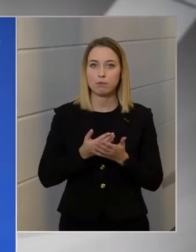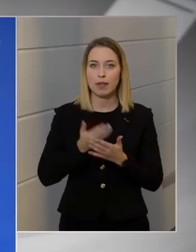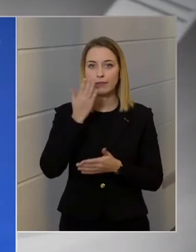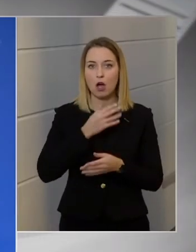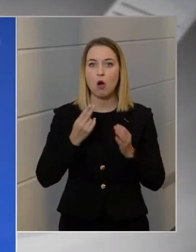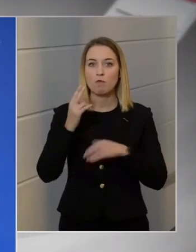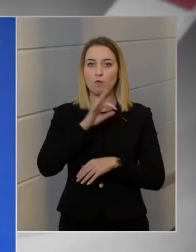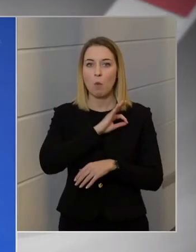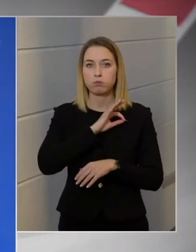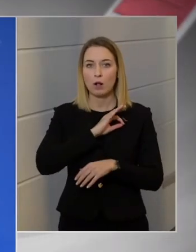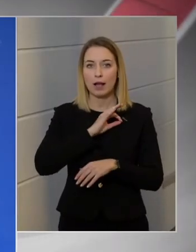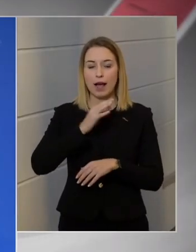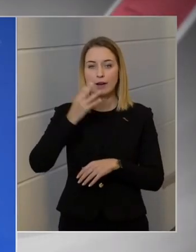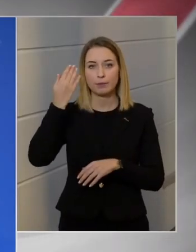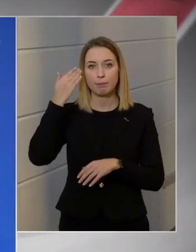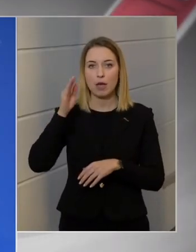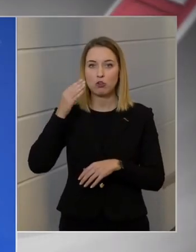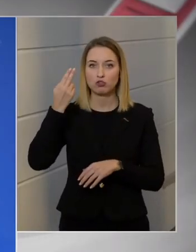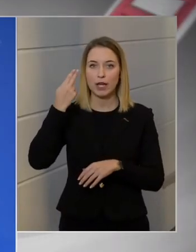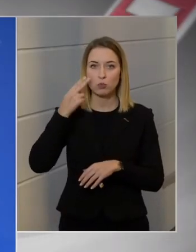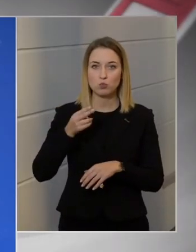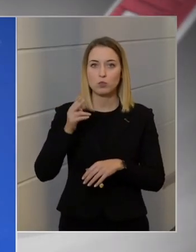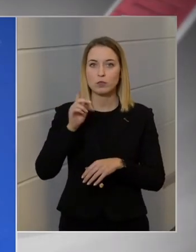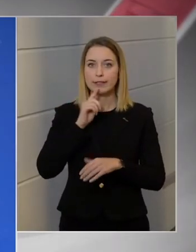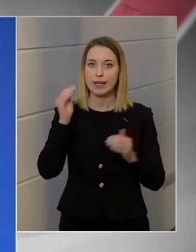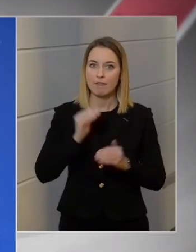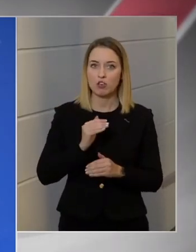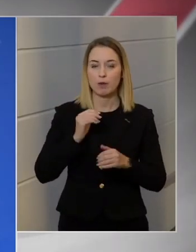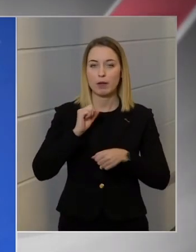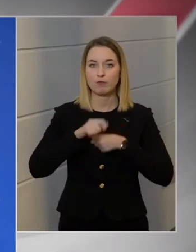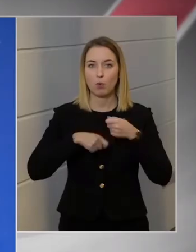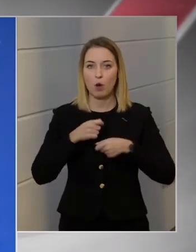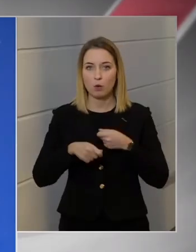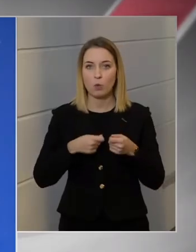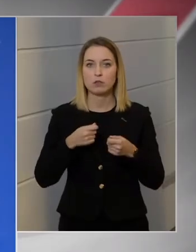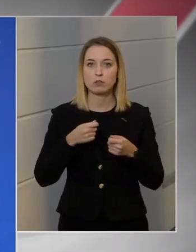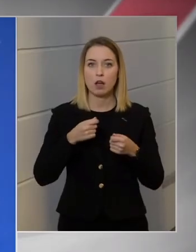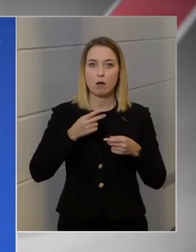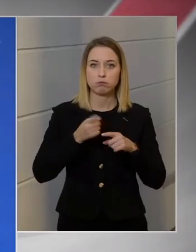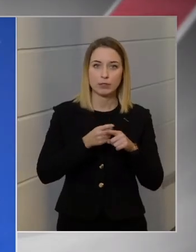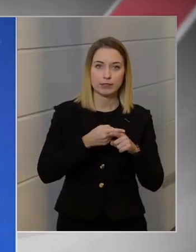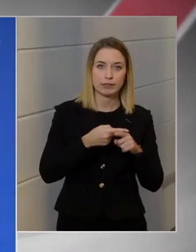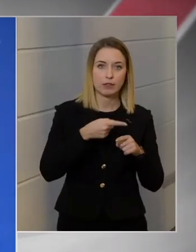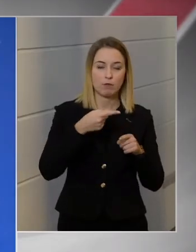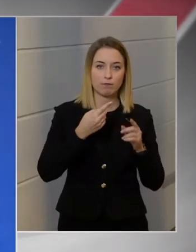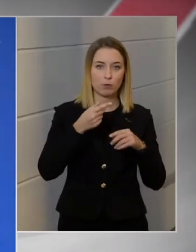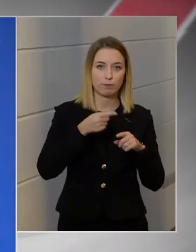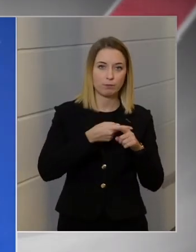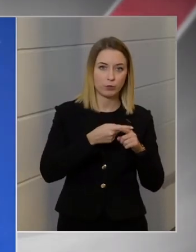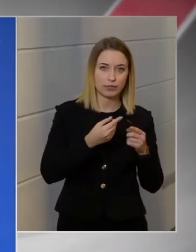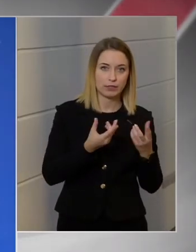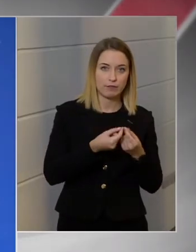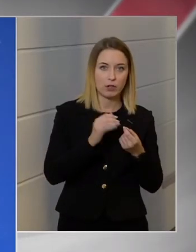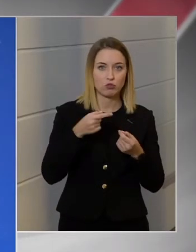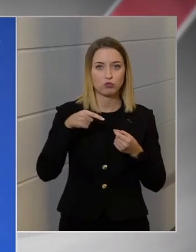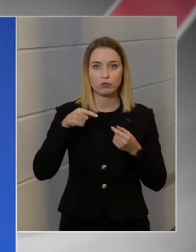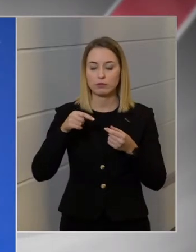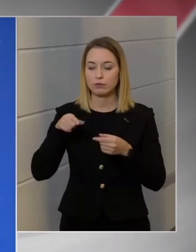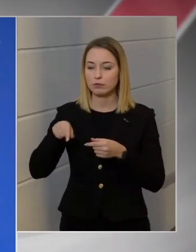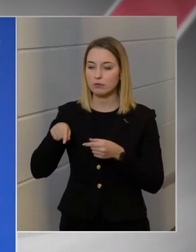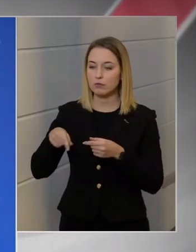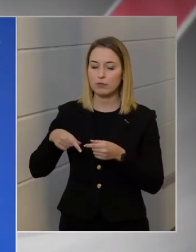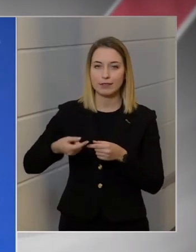kevesebbet foglalkozna az országos politikával, vagy ha mégis azzal akar, akkor ezt úgy tenné, hogy egyidejleg nem hanyagolná el